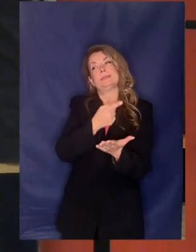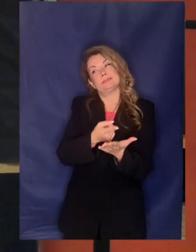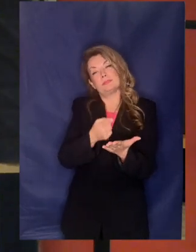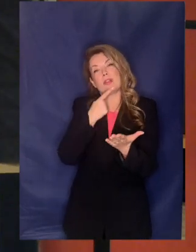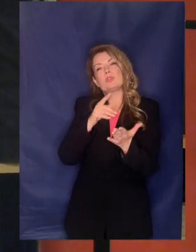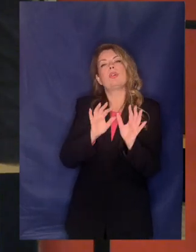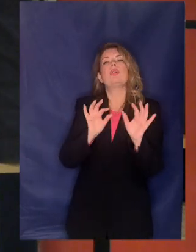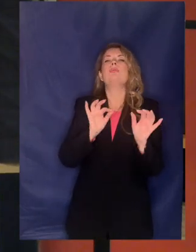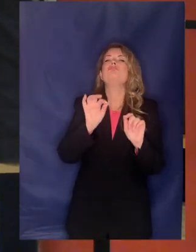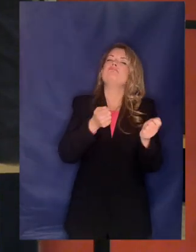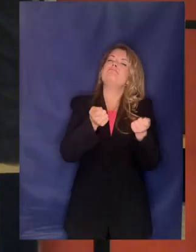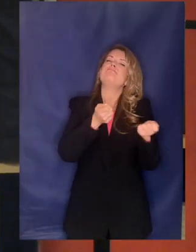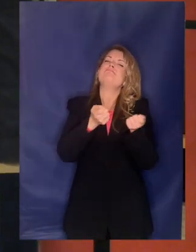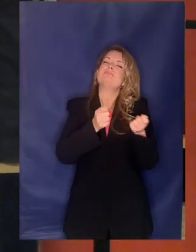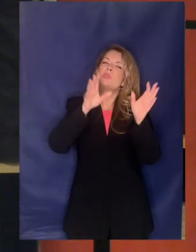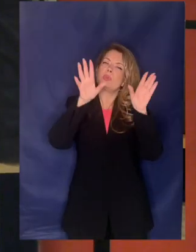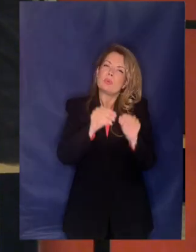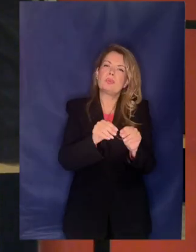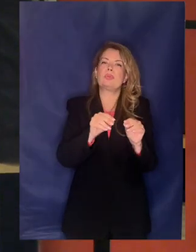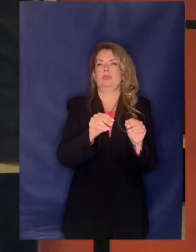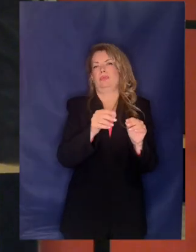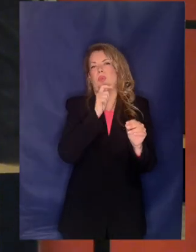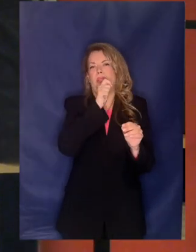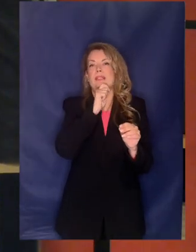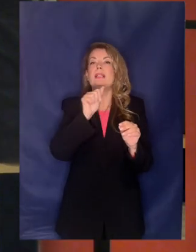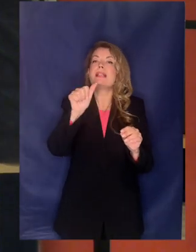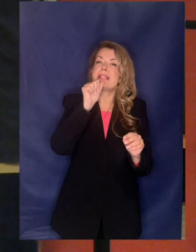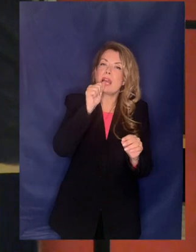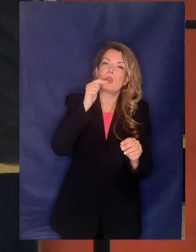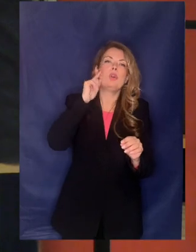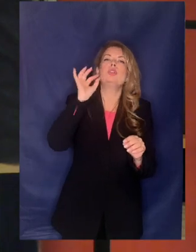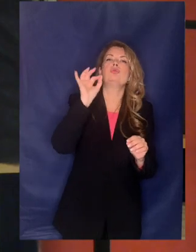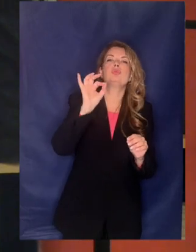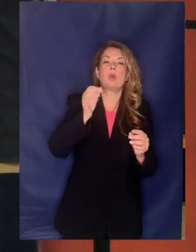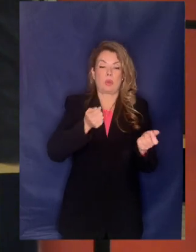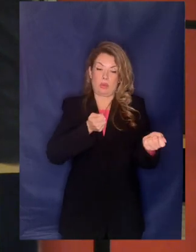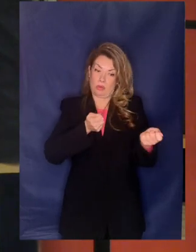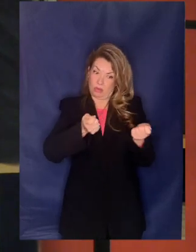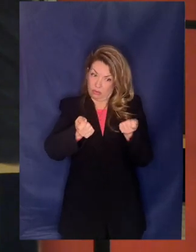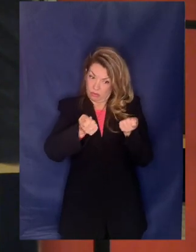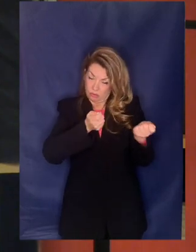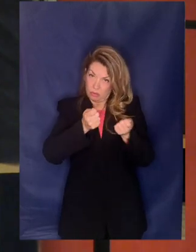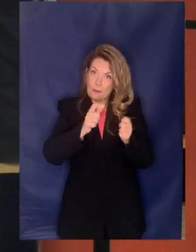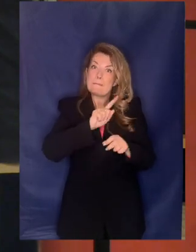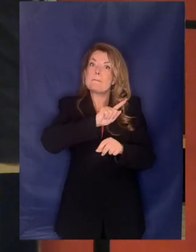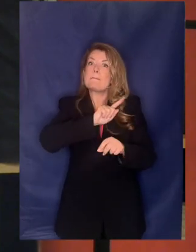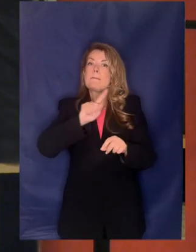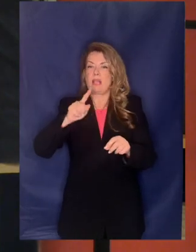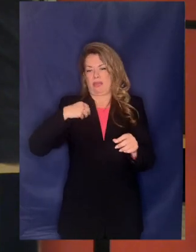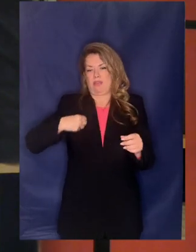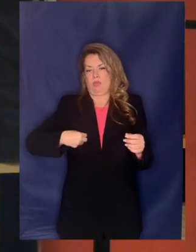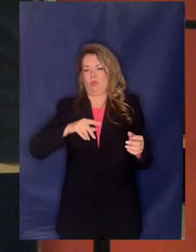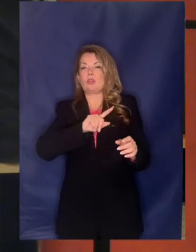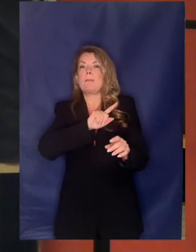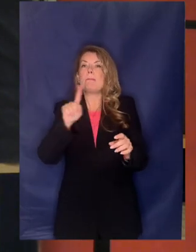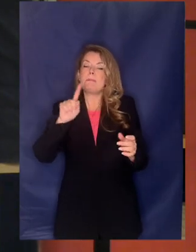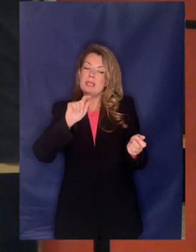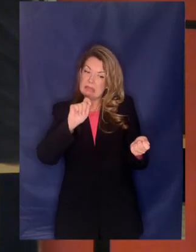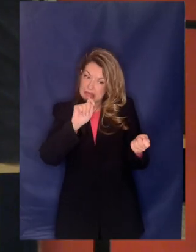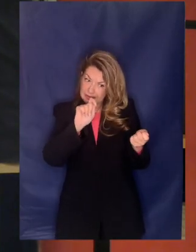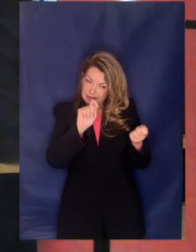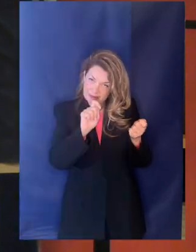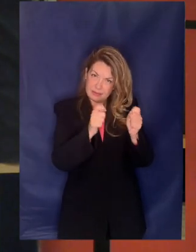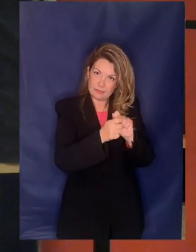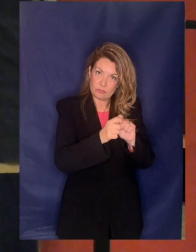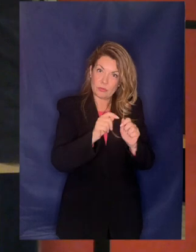τιμολογιακής πολιτικής και θα διασφαλίζει ότι το νερό δεν θα γίνει αντικείμενο στενής προσέξτε